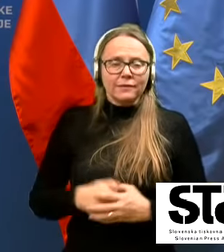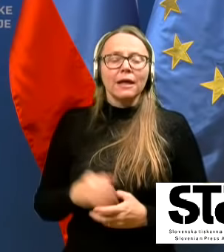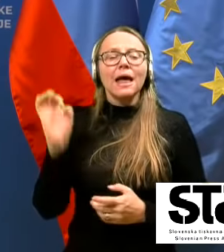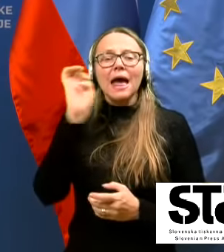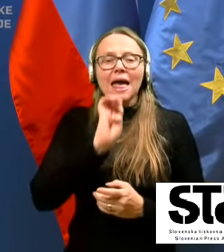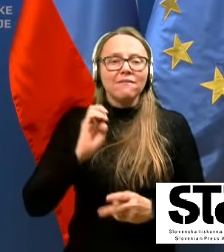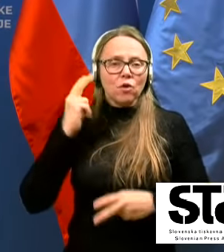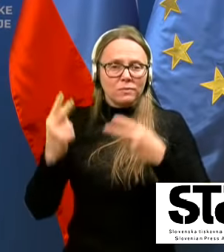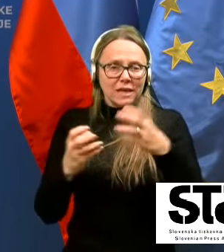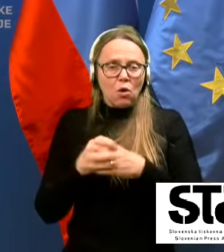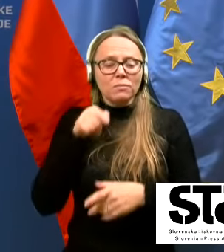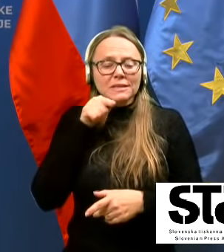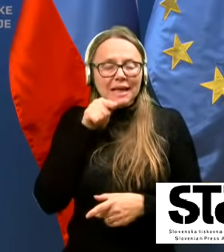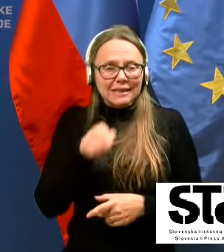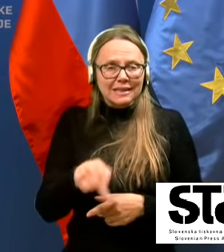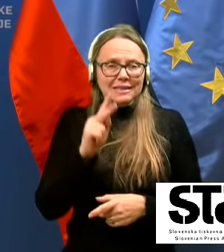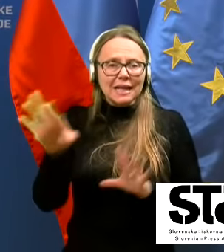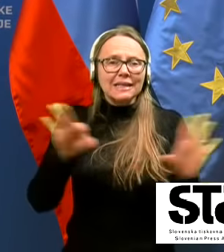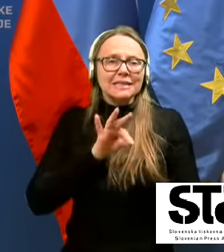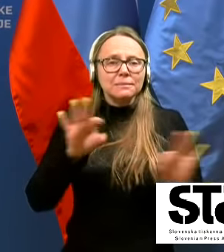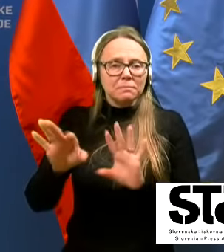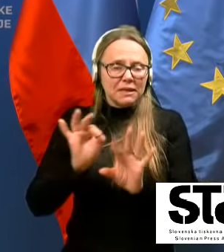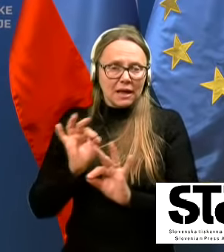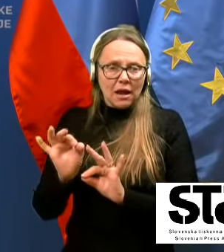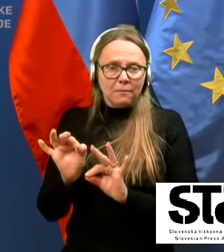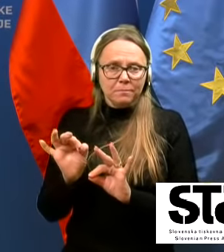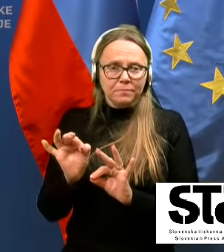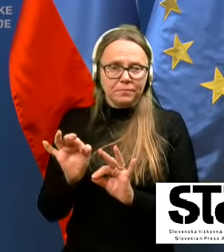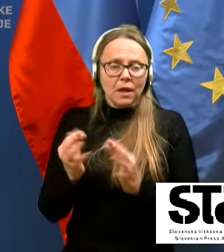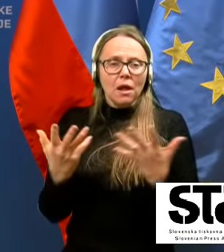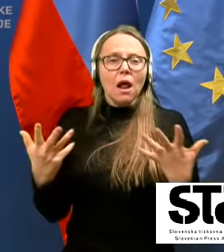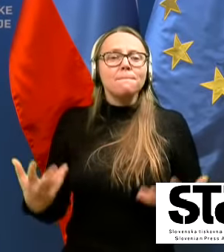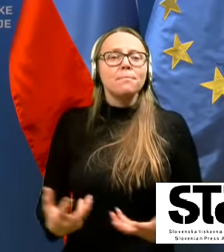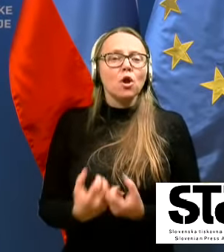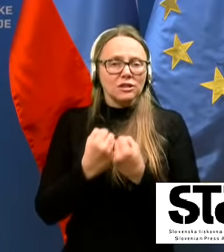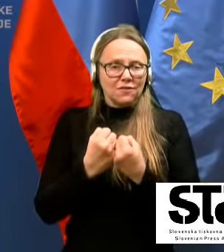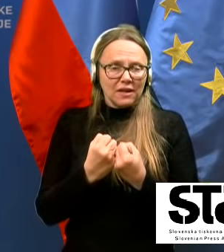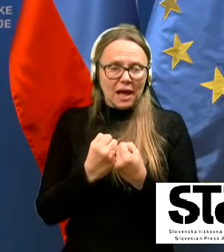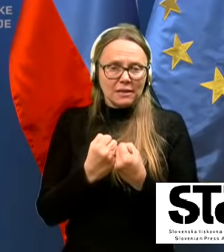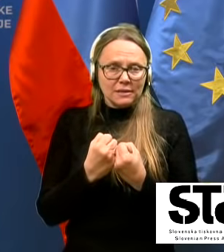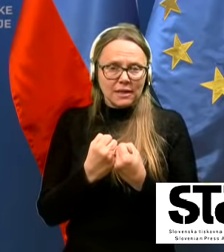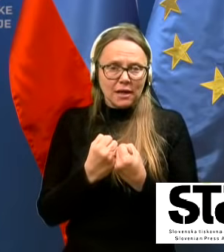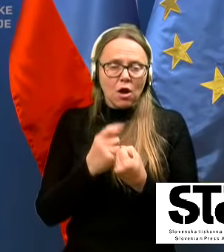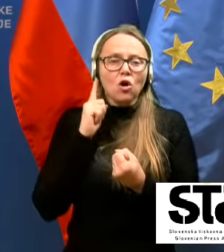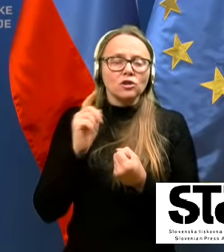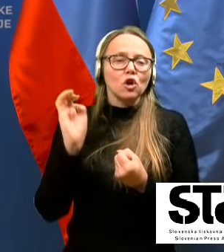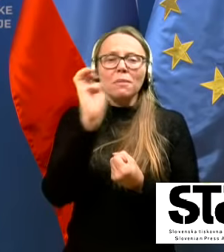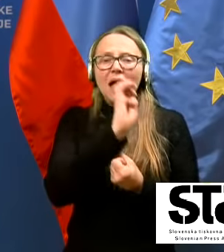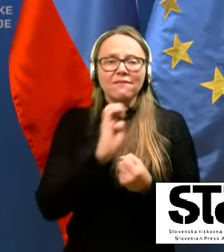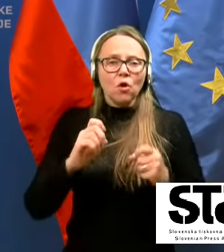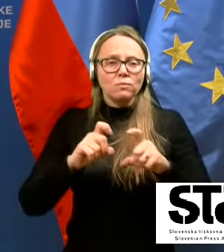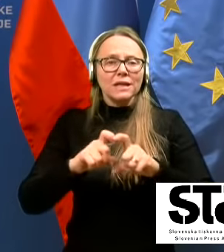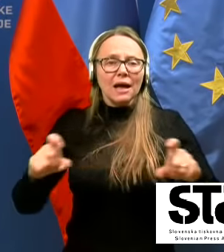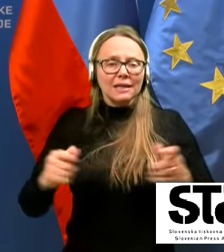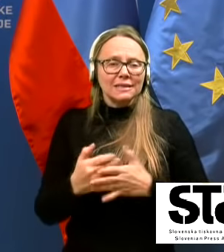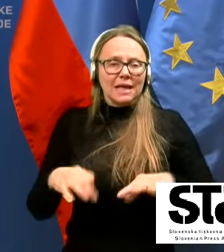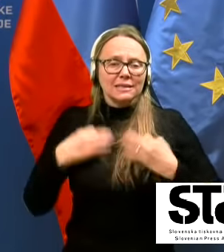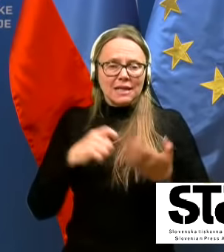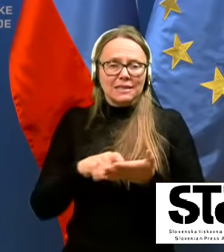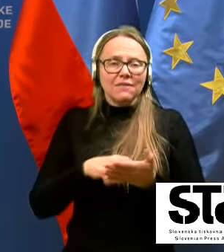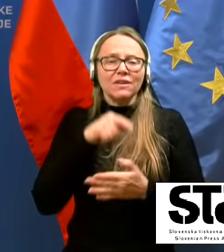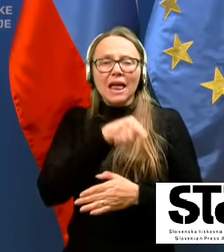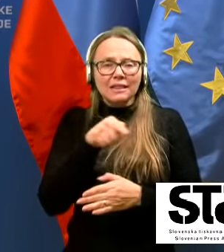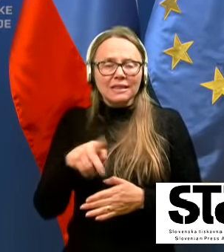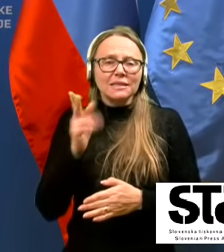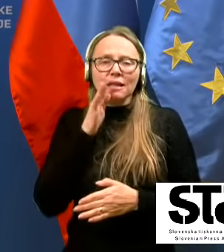Evropska komisija je tista, ki zbira, sveda, proizvajalce oziroma Evropska agencija za zdravila je tista, ki